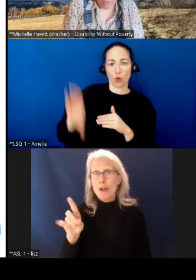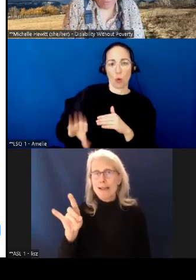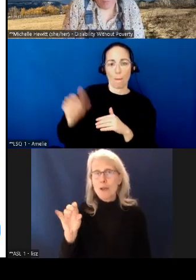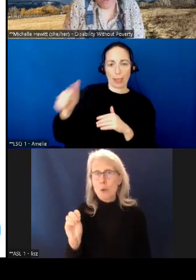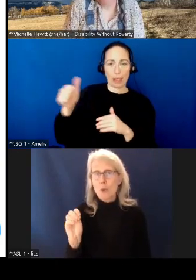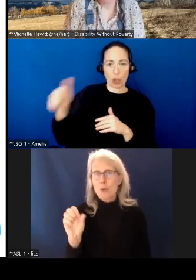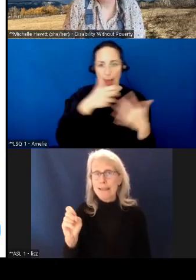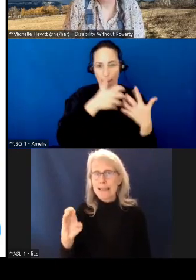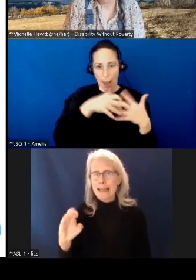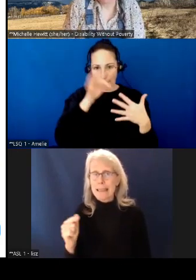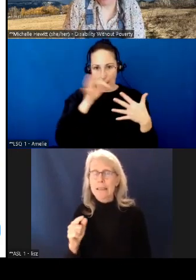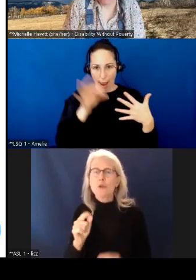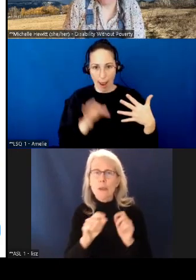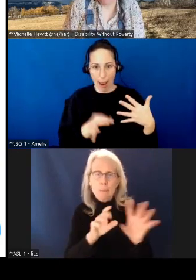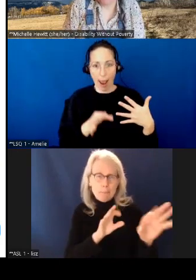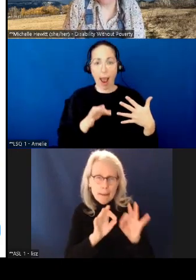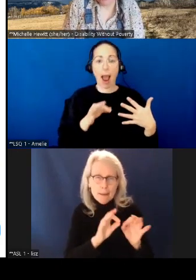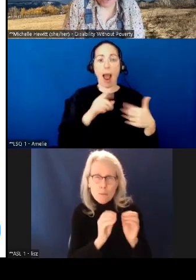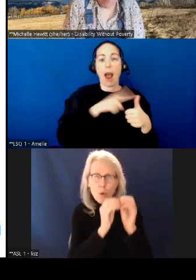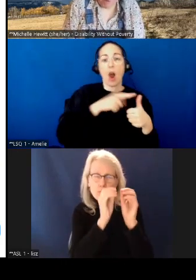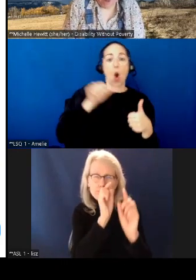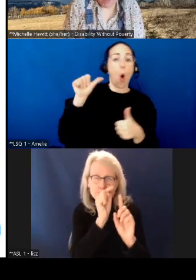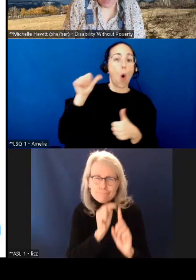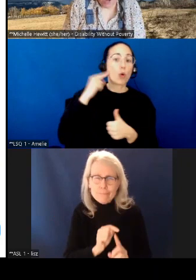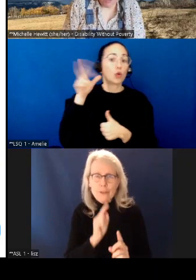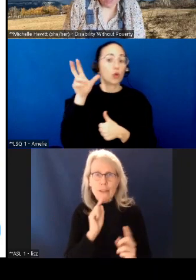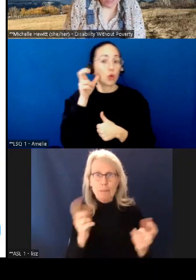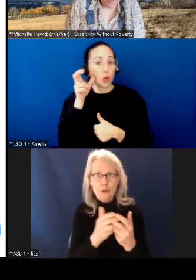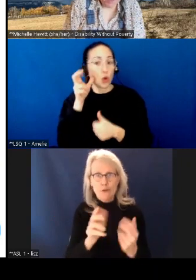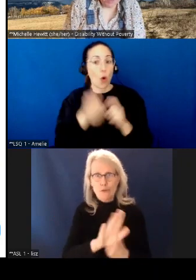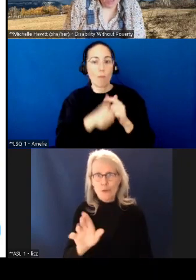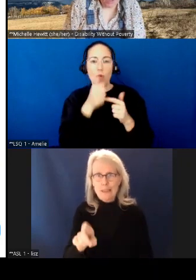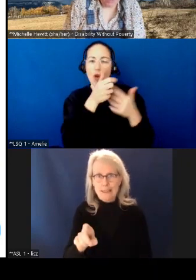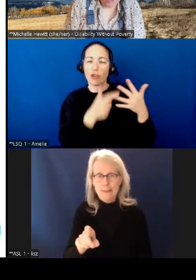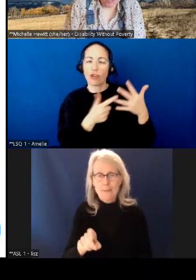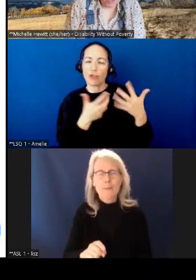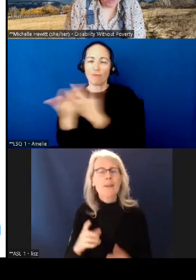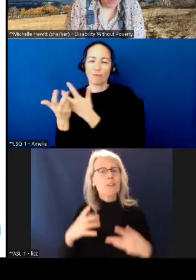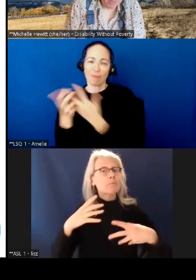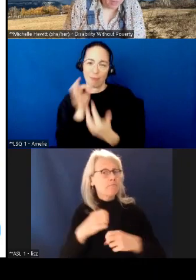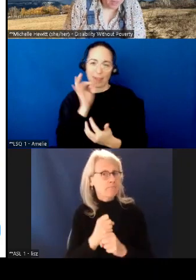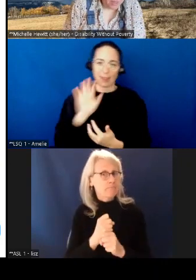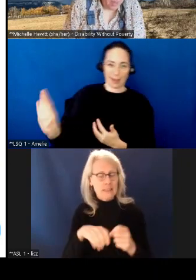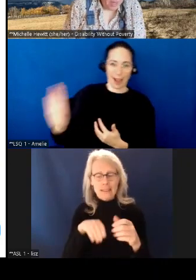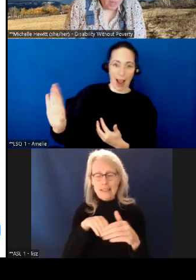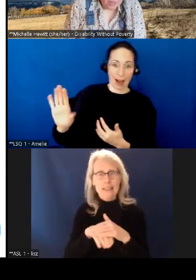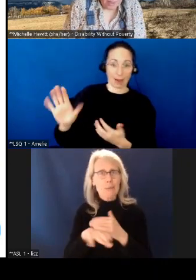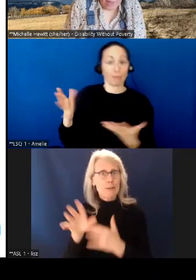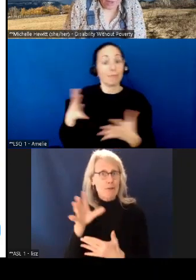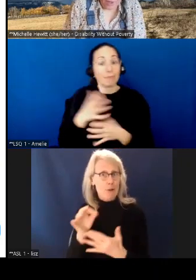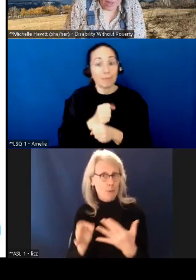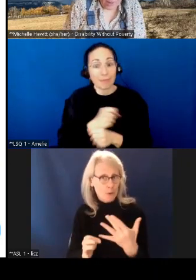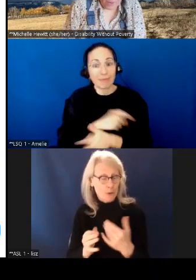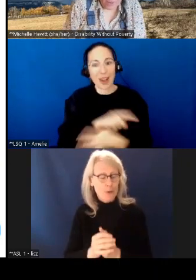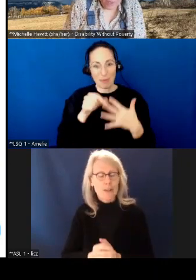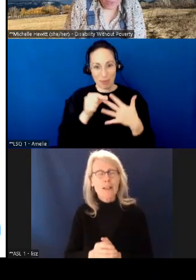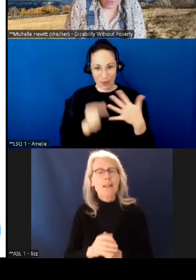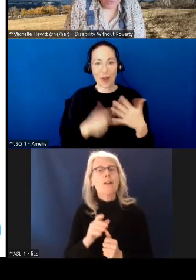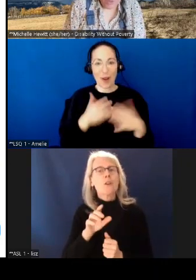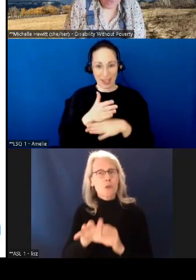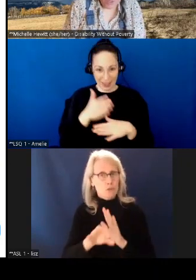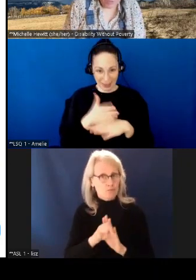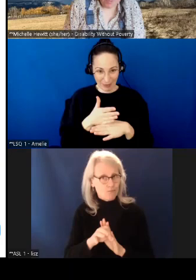personnel et aux paramètres audio de votre webinaire pour plus de personnalisation. Alors, pour résumer nos options d